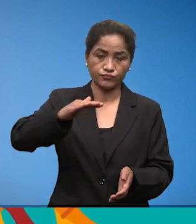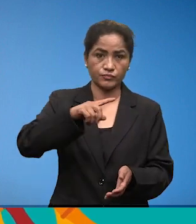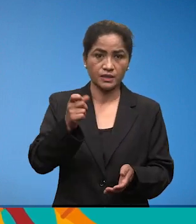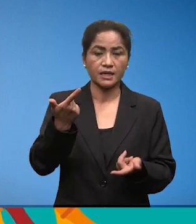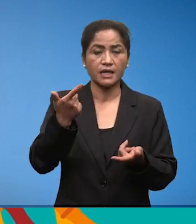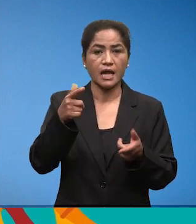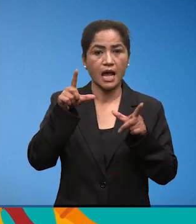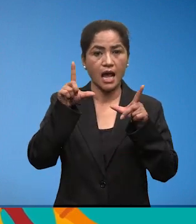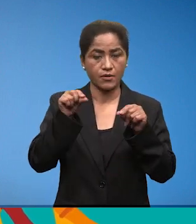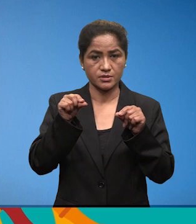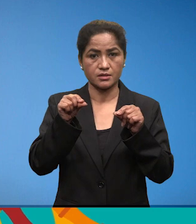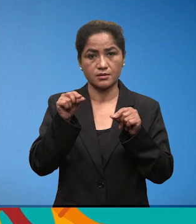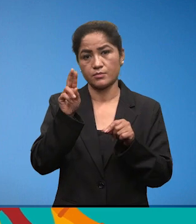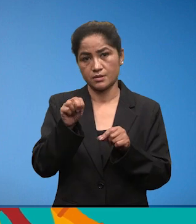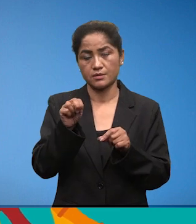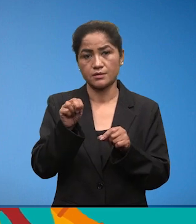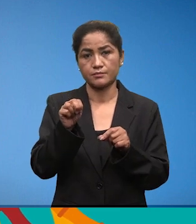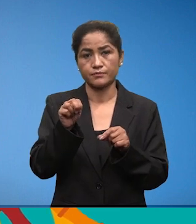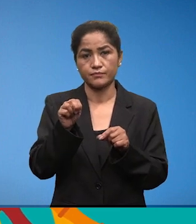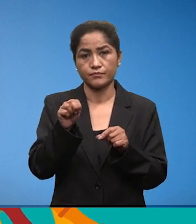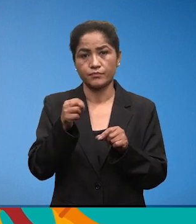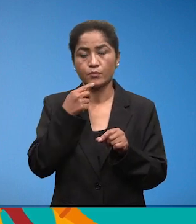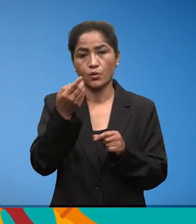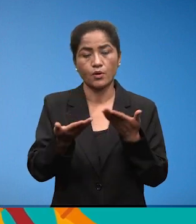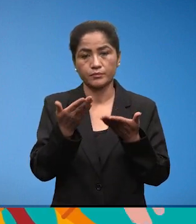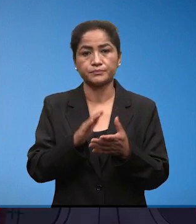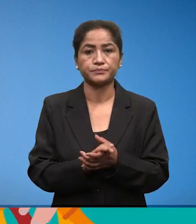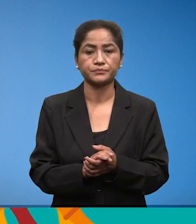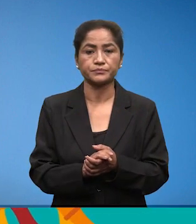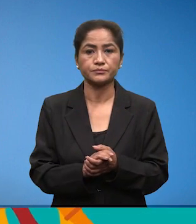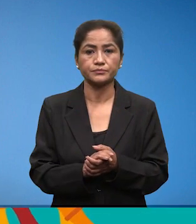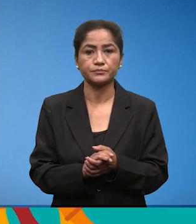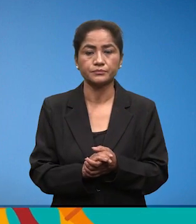कस्ता कस्ता कुराको आवसेक्ता परने रहीचा भन्नो वलाई।